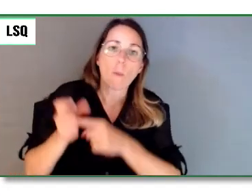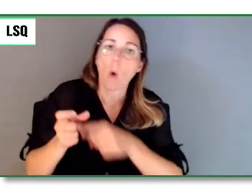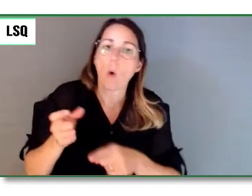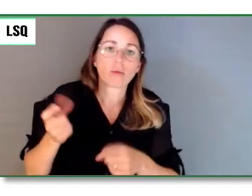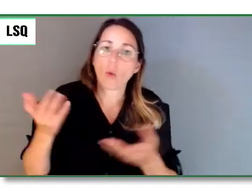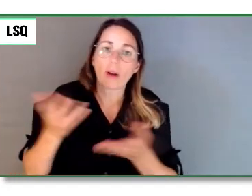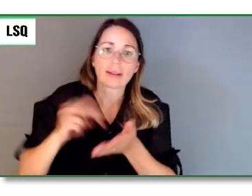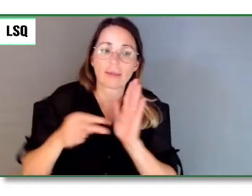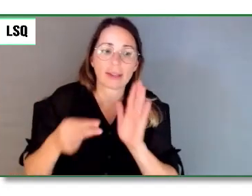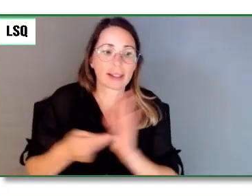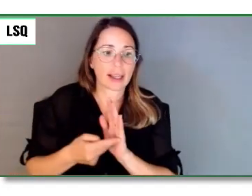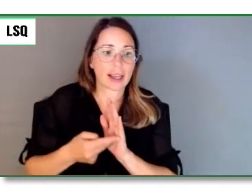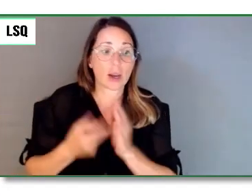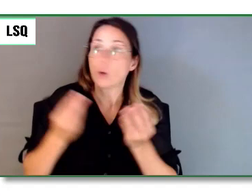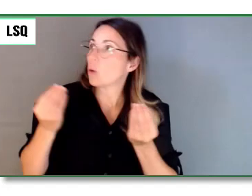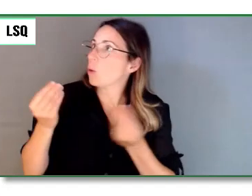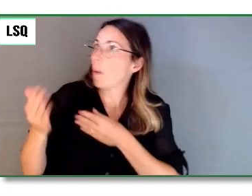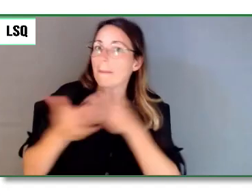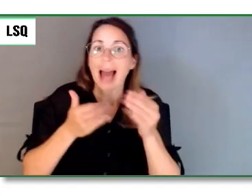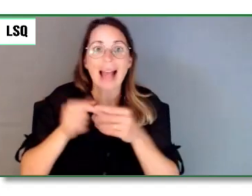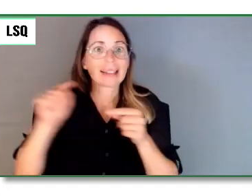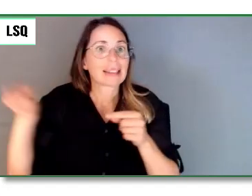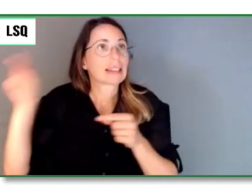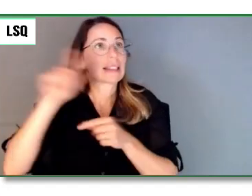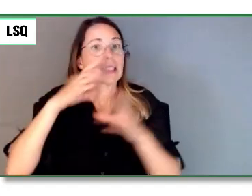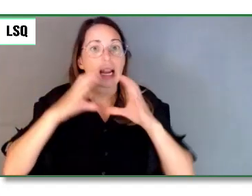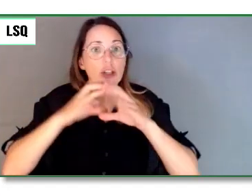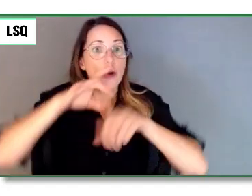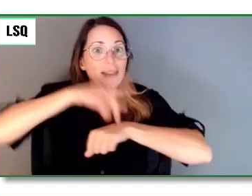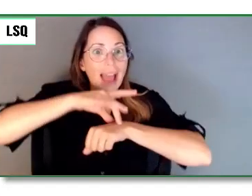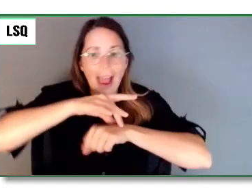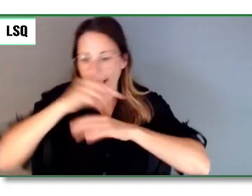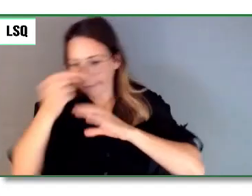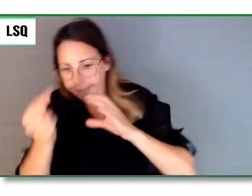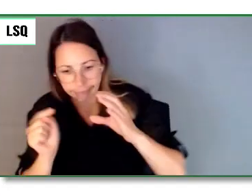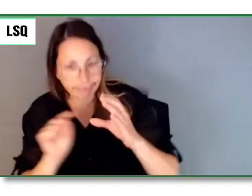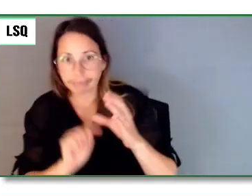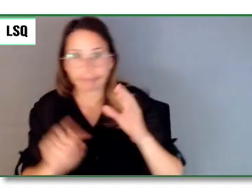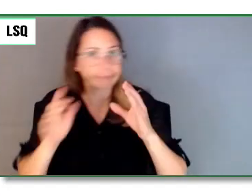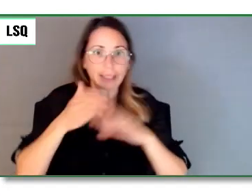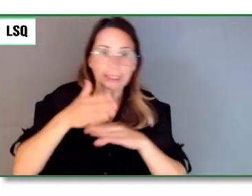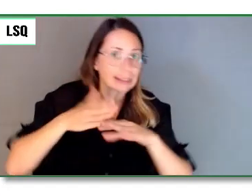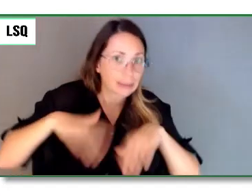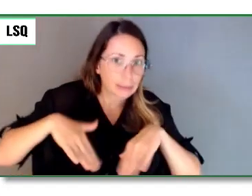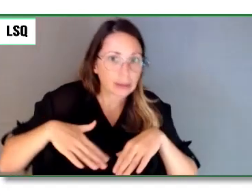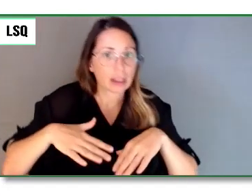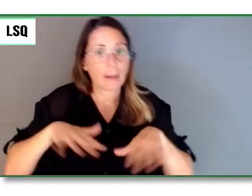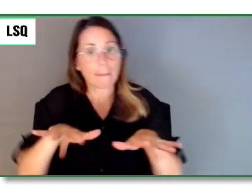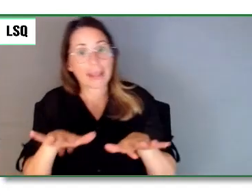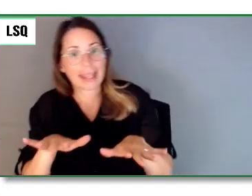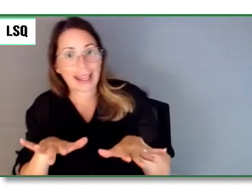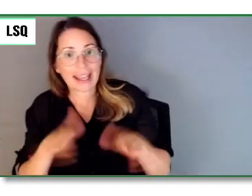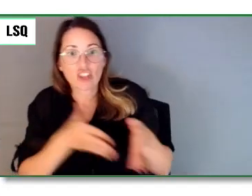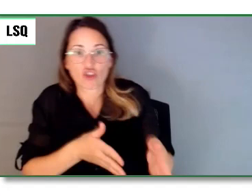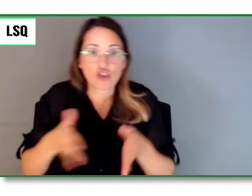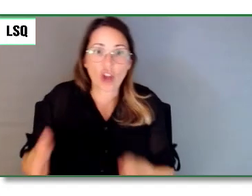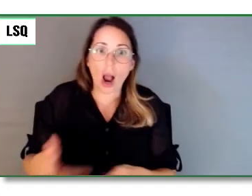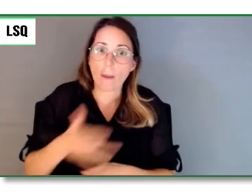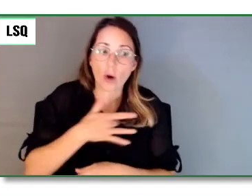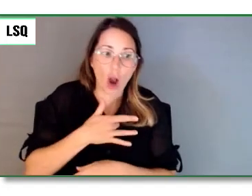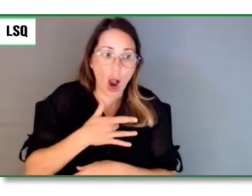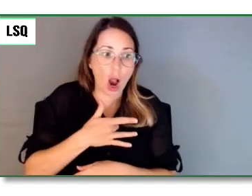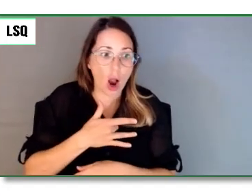même le Mont McKinley, même l'Everest sont été surmontés par des hommes à pied. Et cela étant, pourquoi le service des parcs est